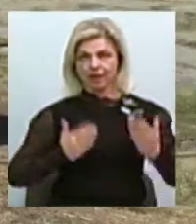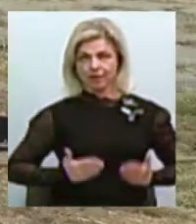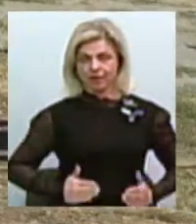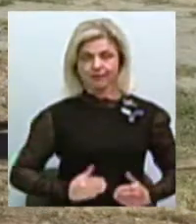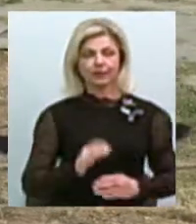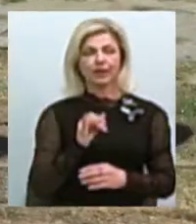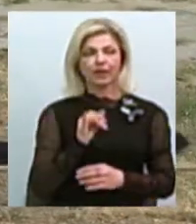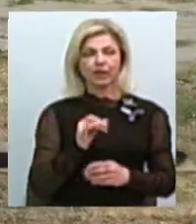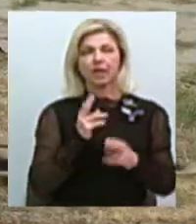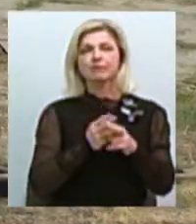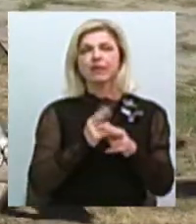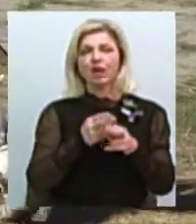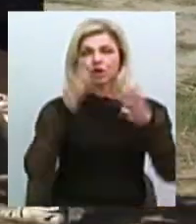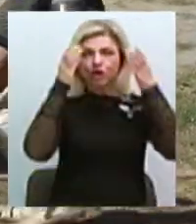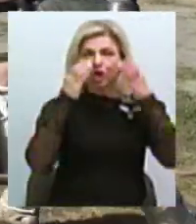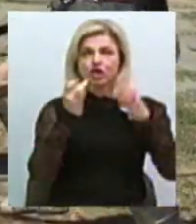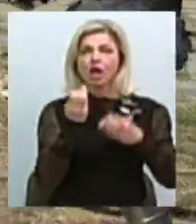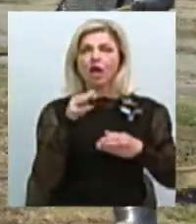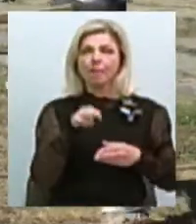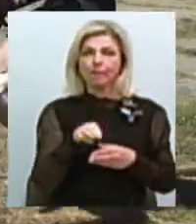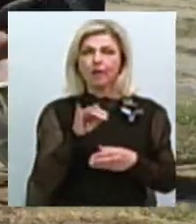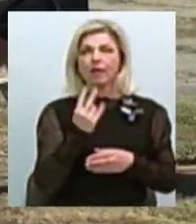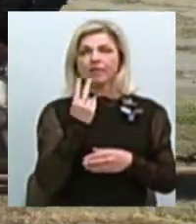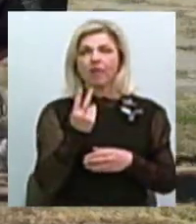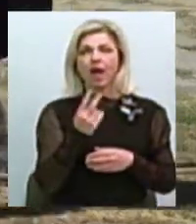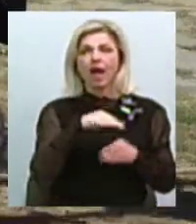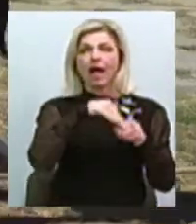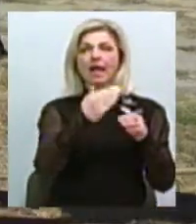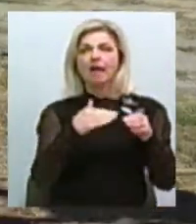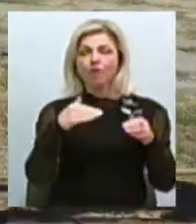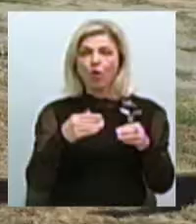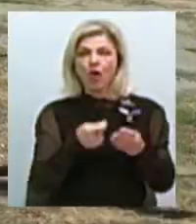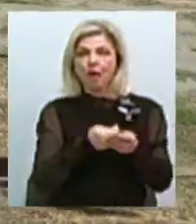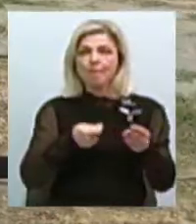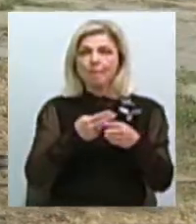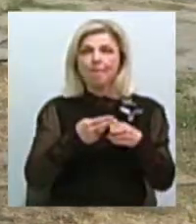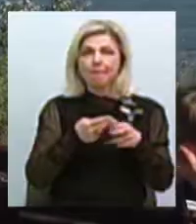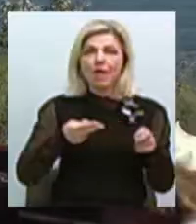сталиний шклем і два мечі. Один кривий клинок, другий прямий.